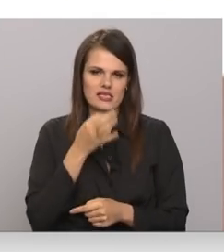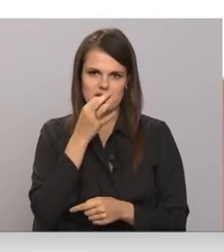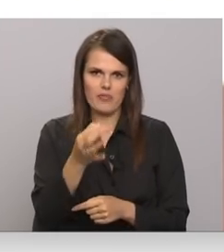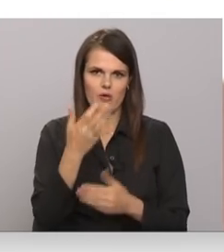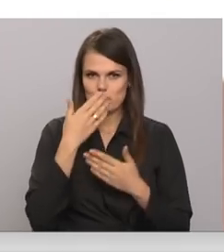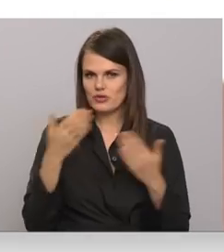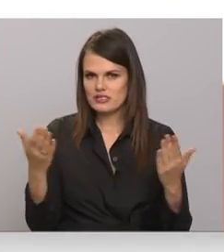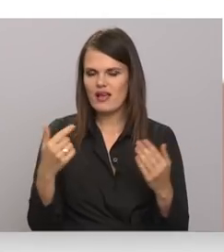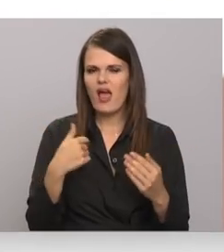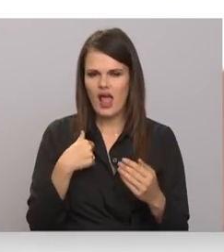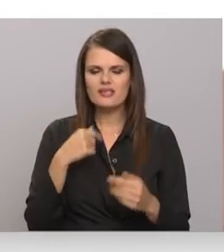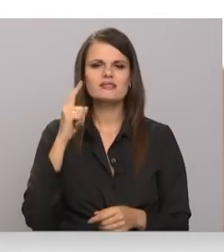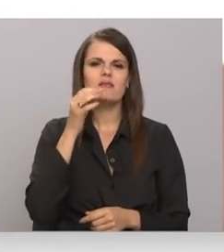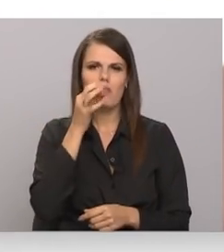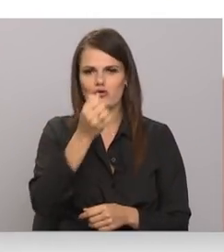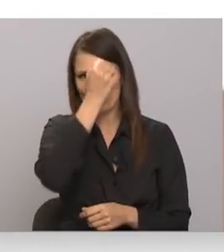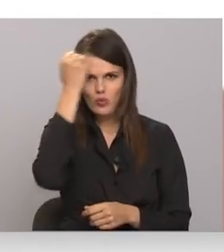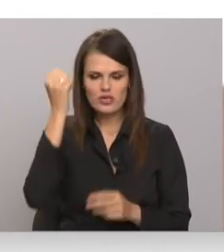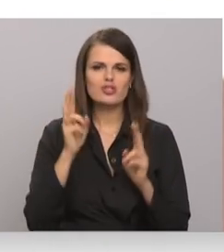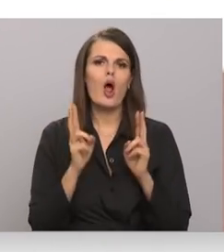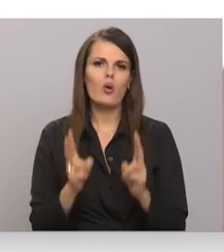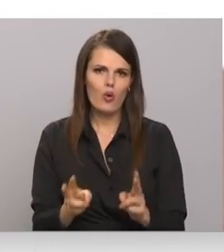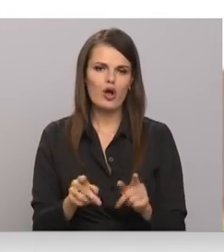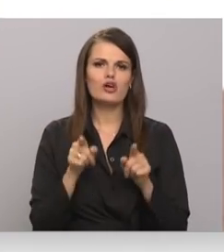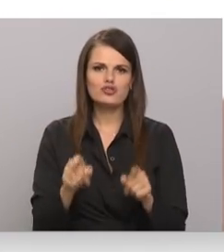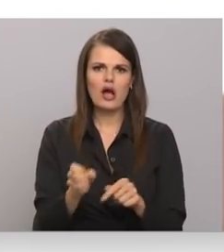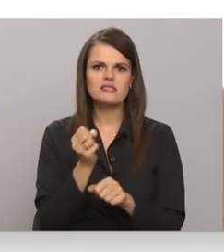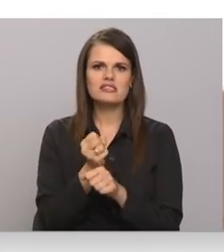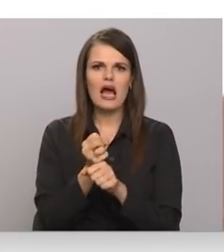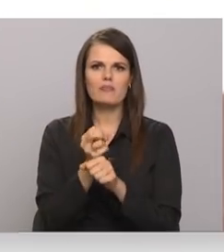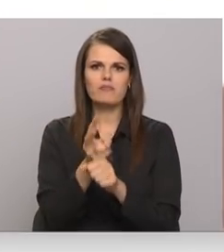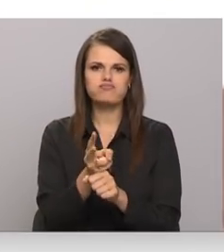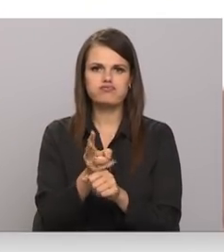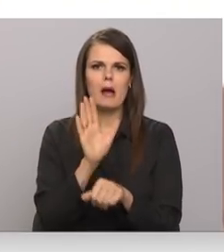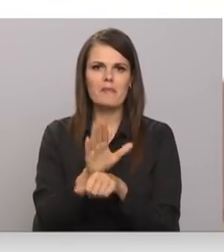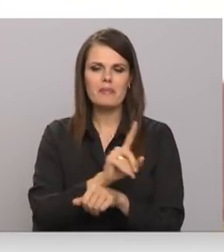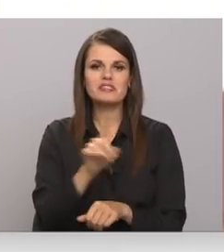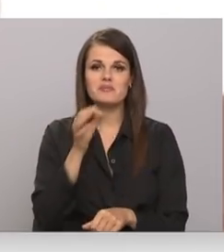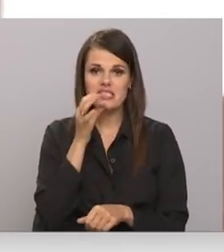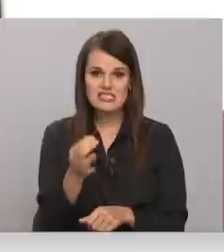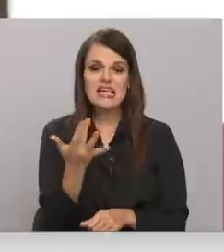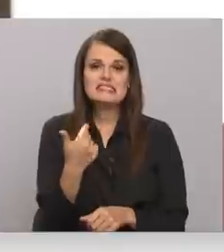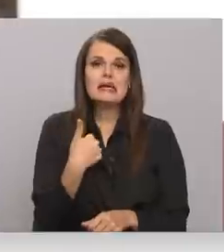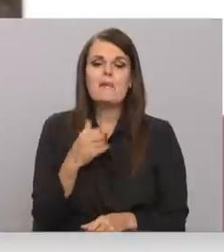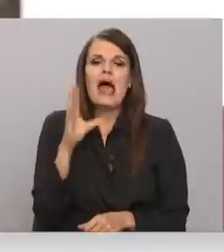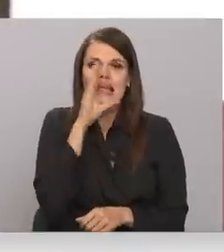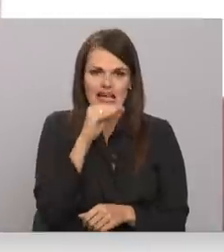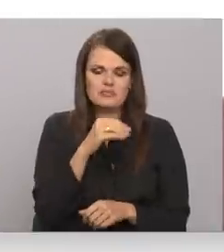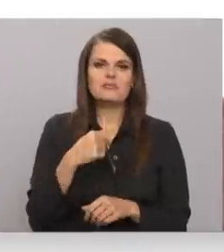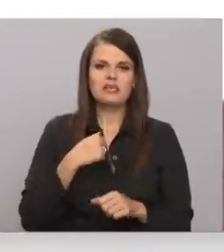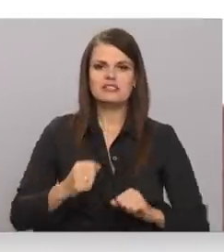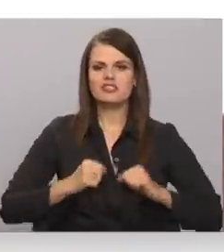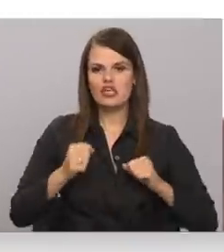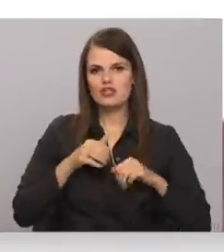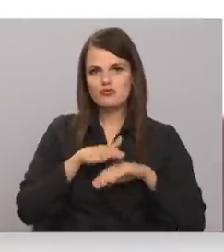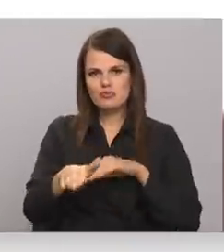vēlreiz paužu nožēlu par to, ka šāds demisijas pieprasījums ir izteikts. Cik man būs iespēja, centīšos pildīt man uzticētos